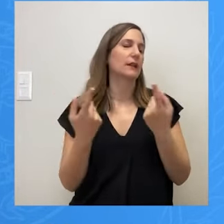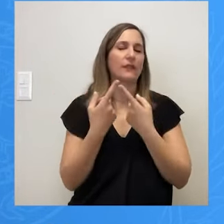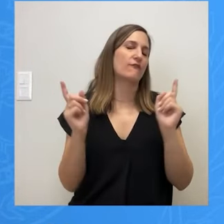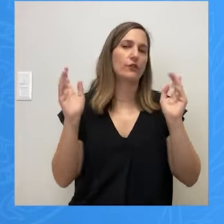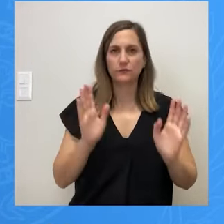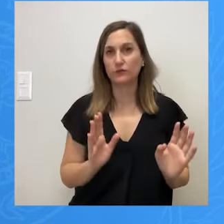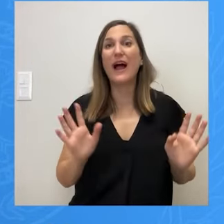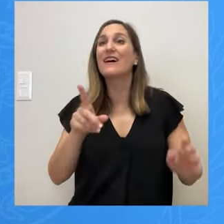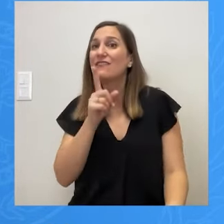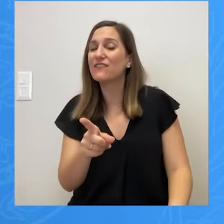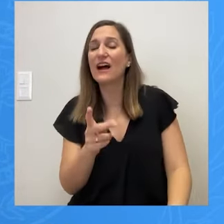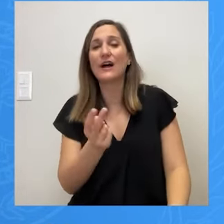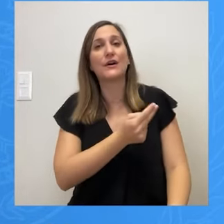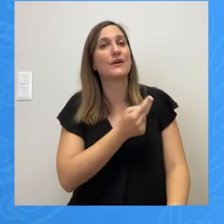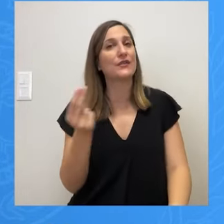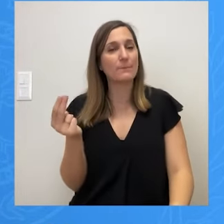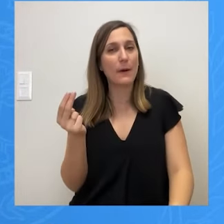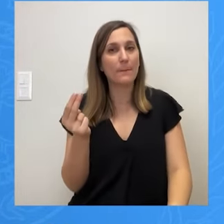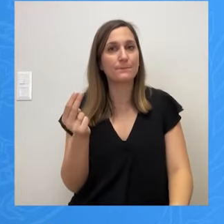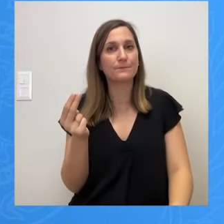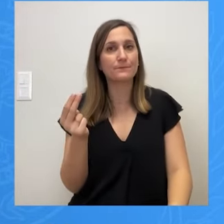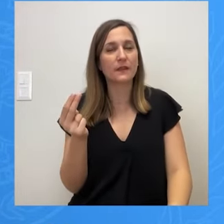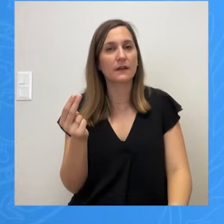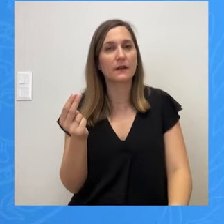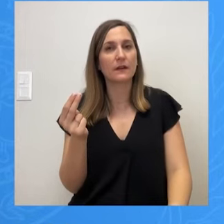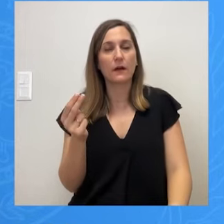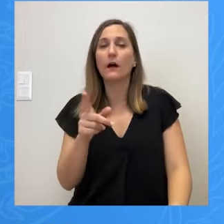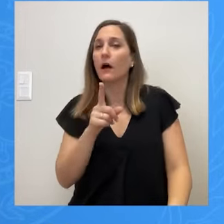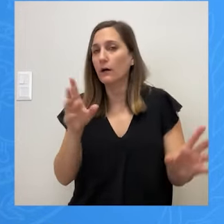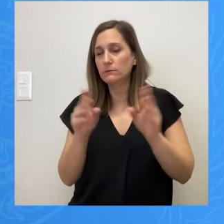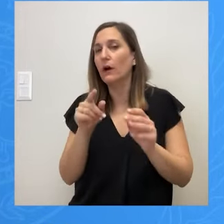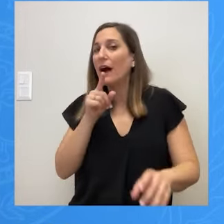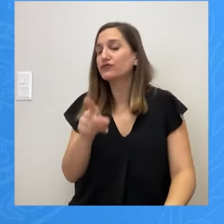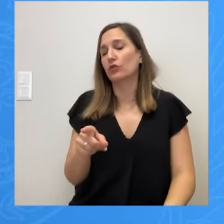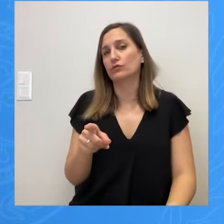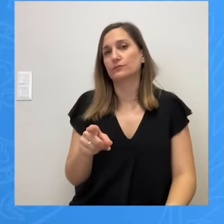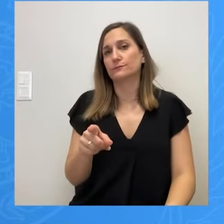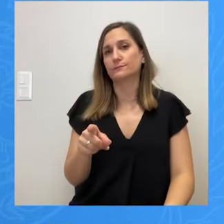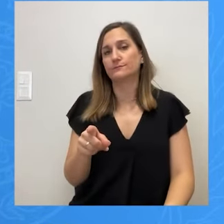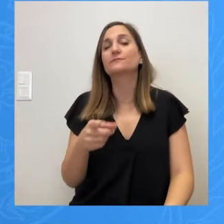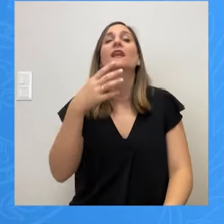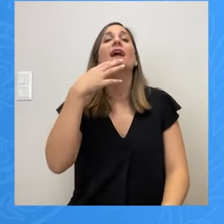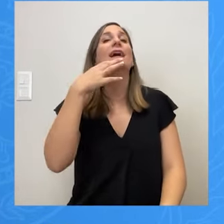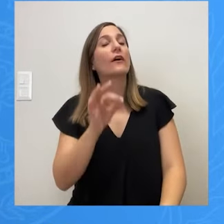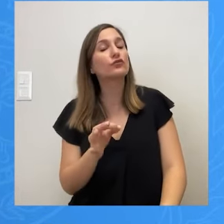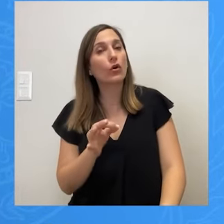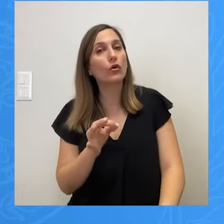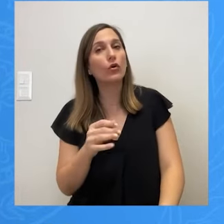συγκεκριμένο θέμα αυτής της Κινσέπ αφορούσε αυτό. Γι' αυτό και δεν